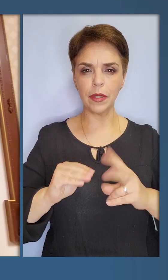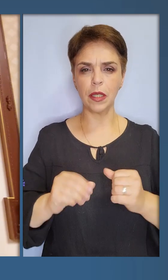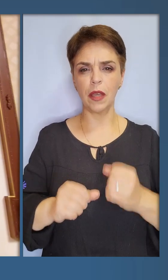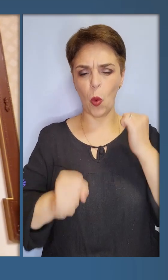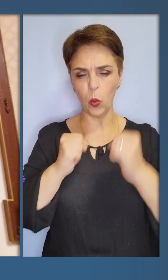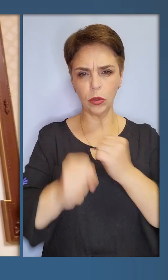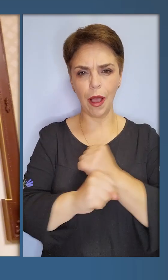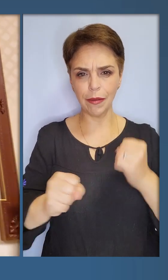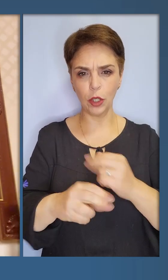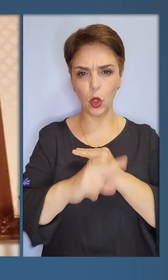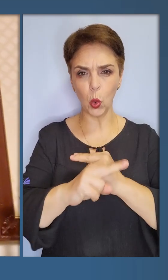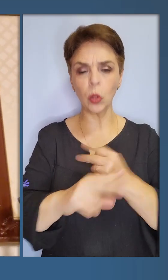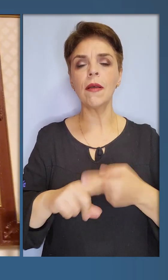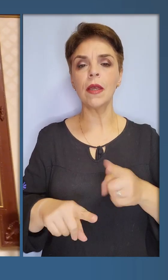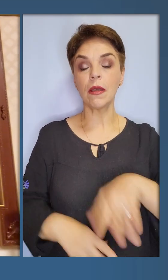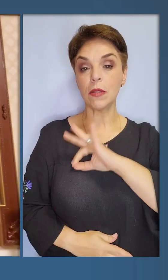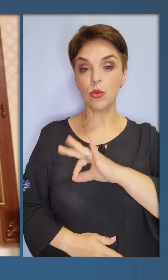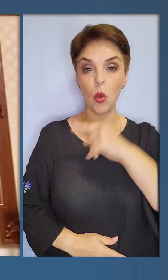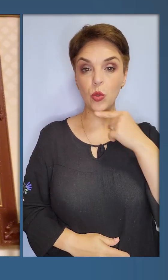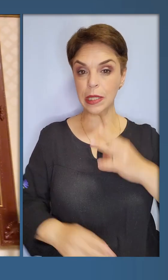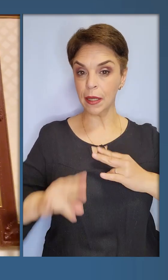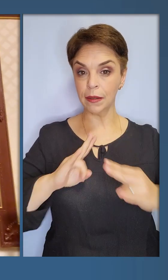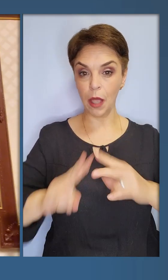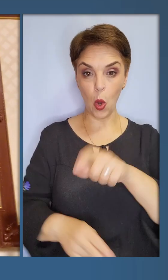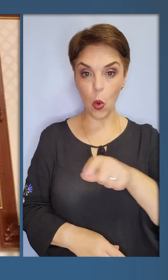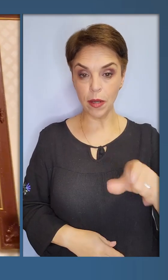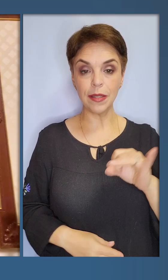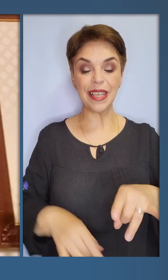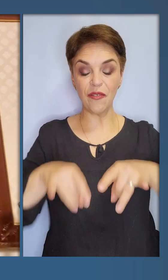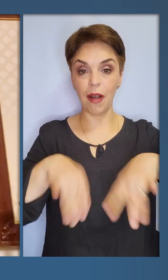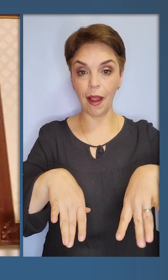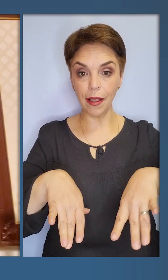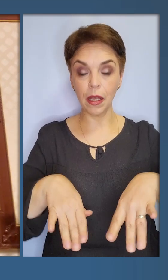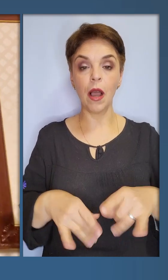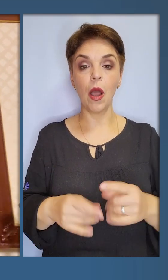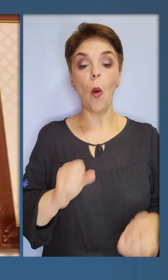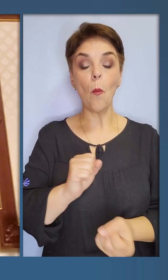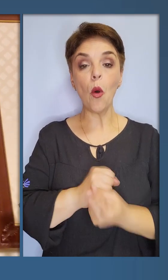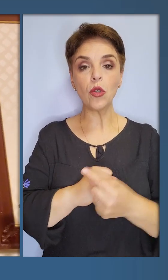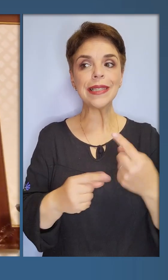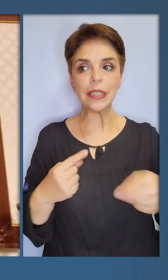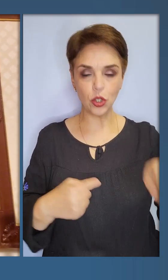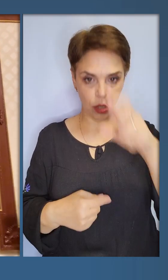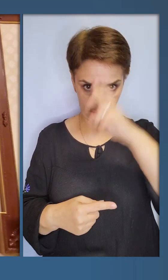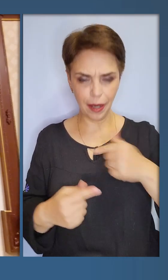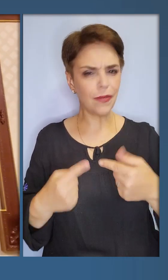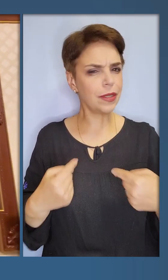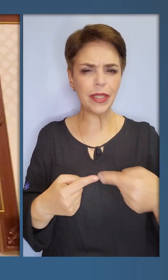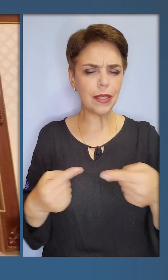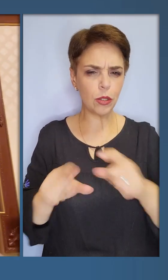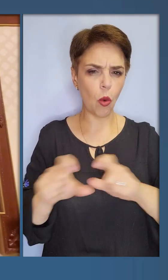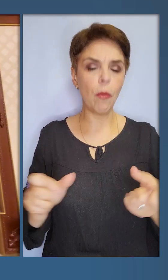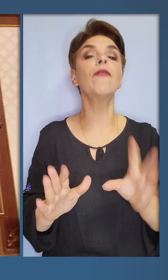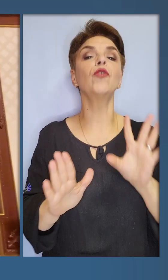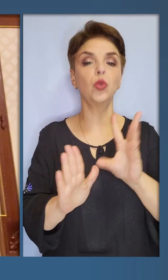в ударних дронах, які застосовують російські терористи, і в ракетах походженням з інших країн, від різних